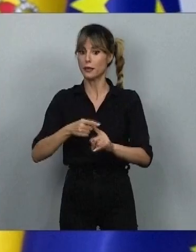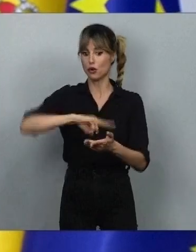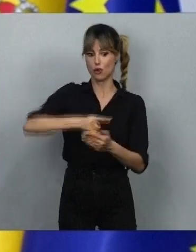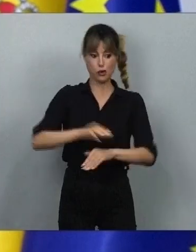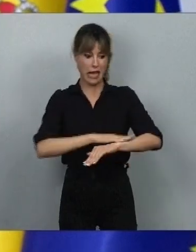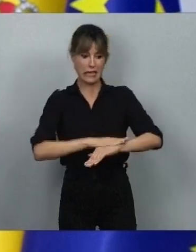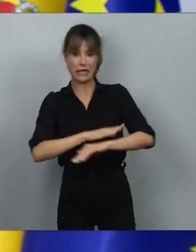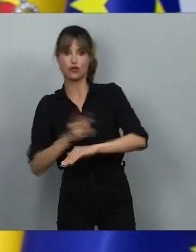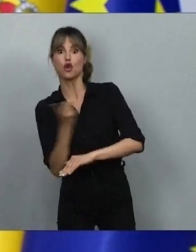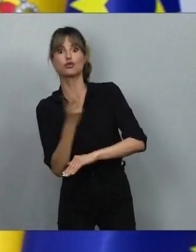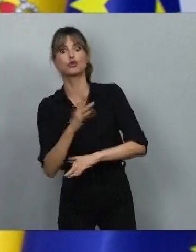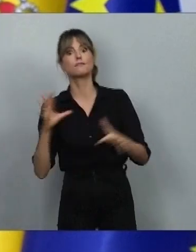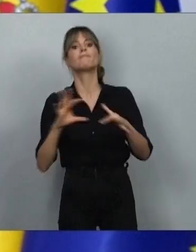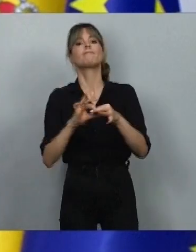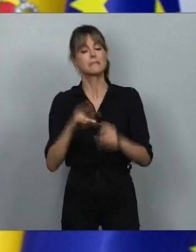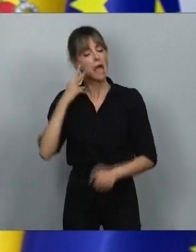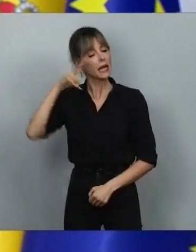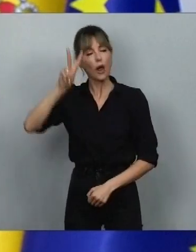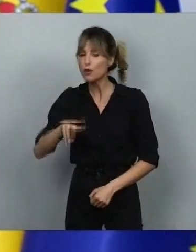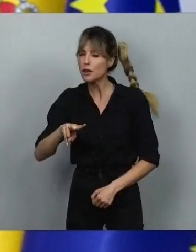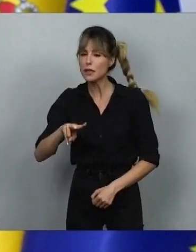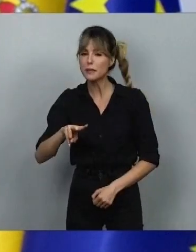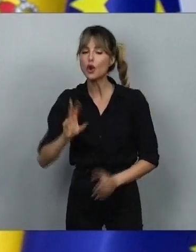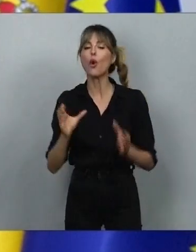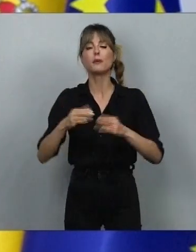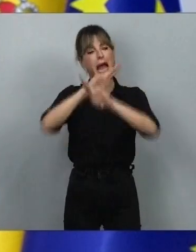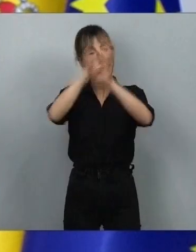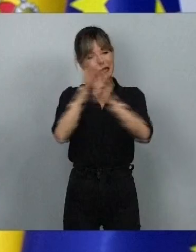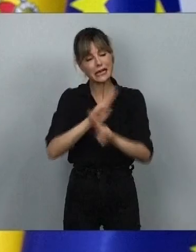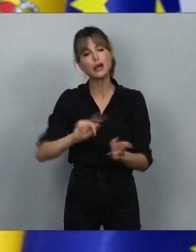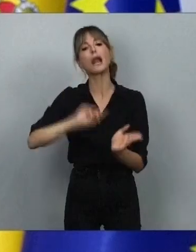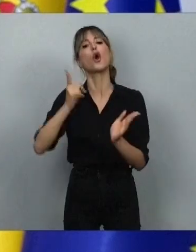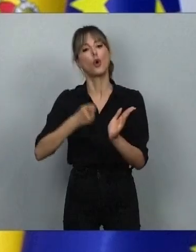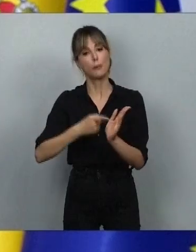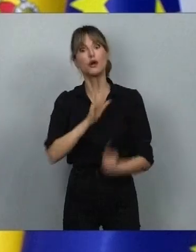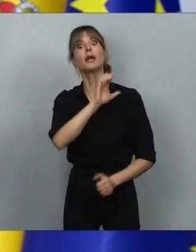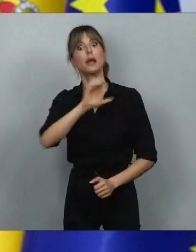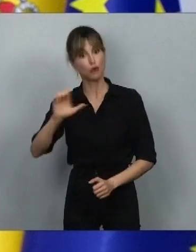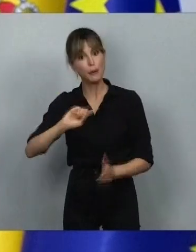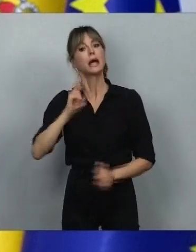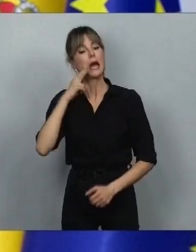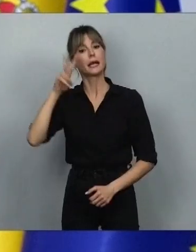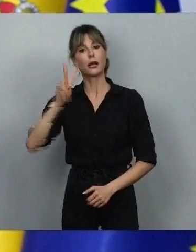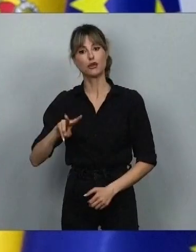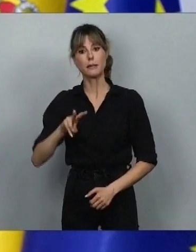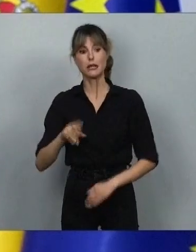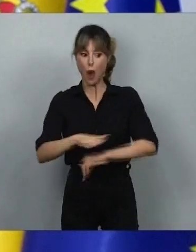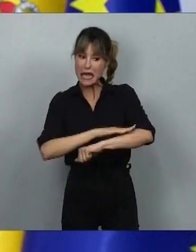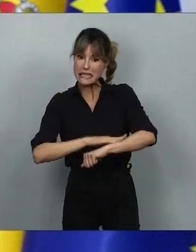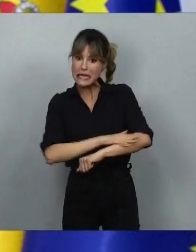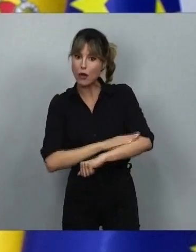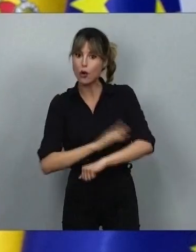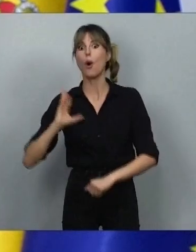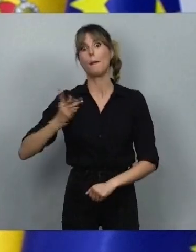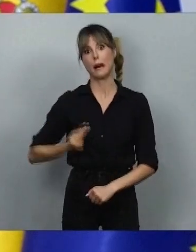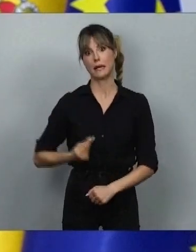نقاط التقاء كثيرة فقامت السرديد الرئيس محمود عباس اسبانيا ستواصل العمل لأجل